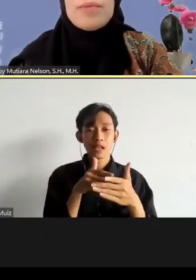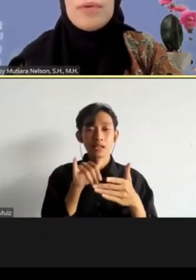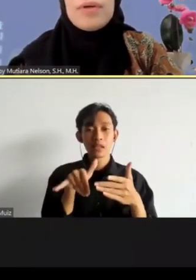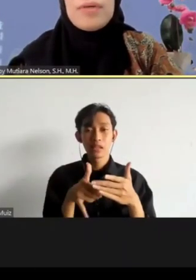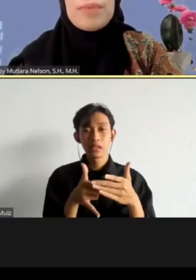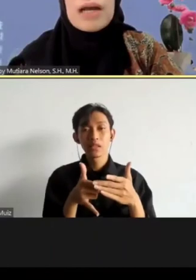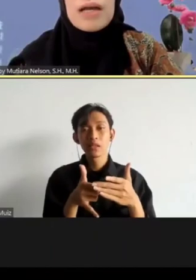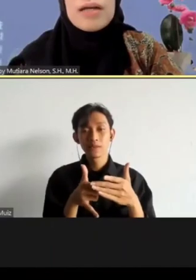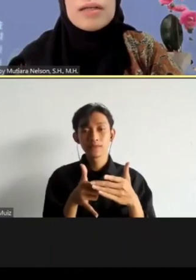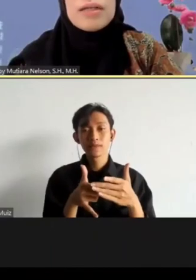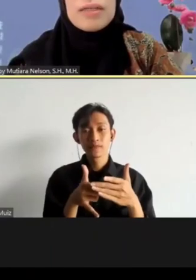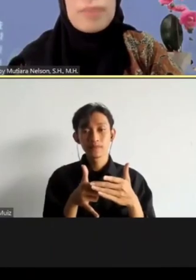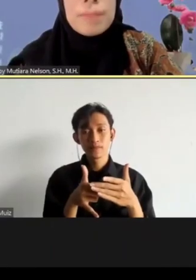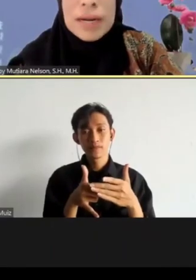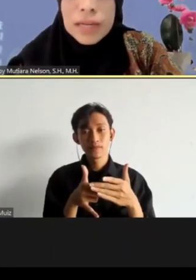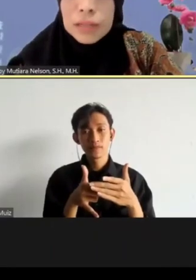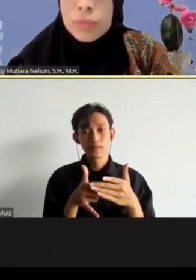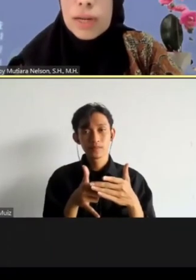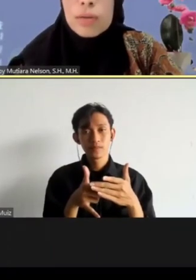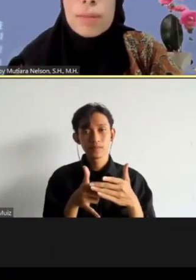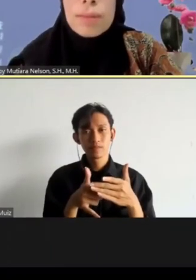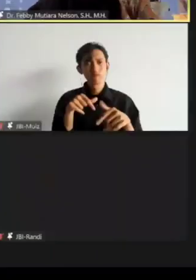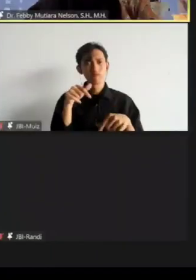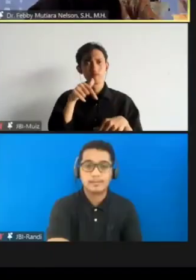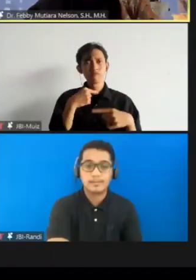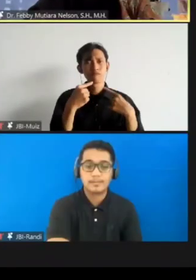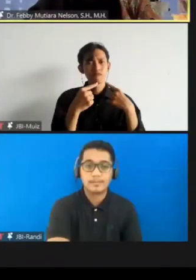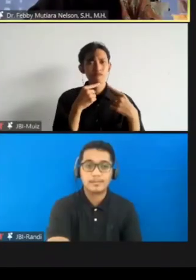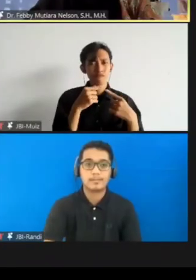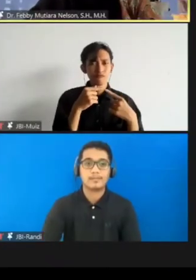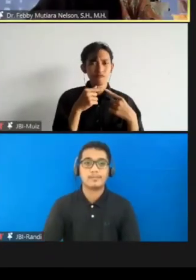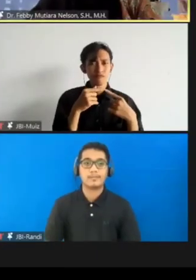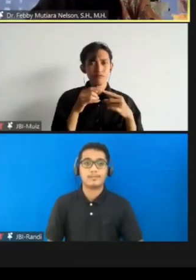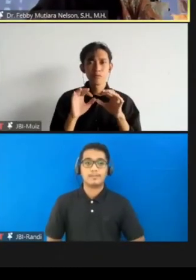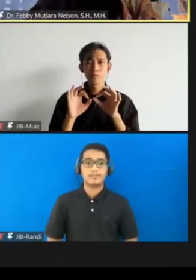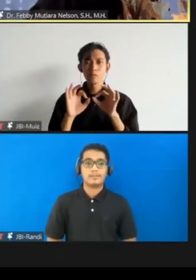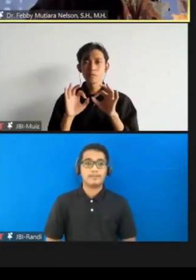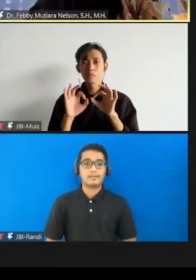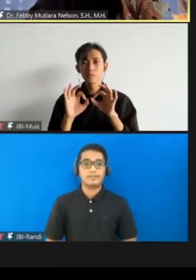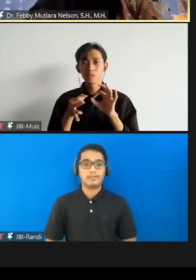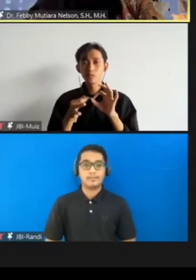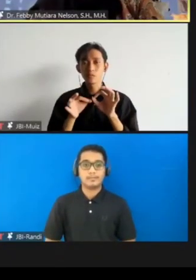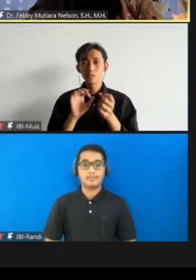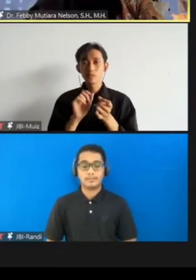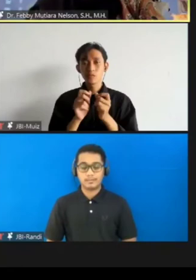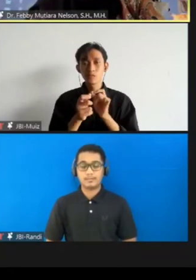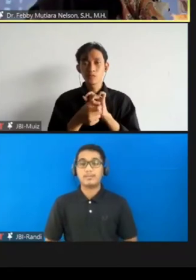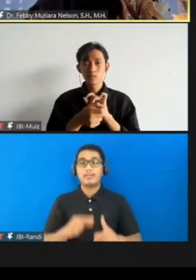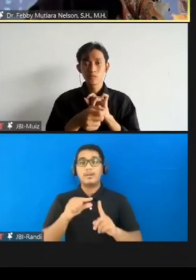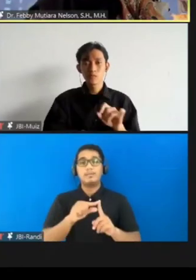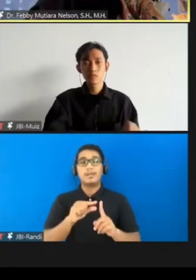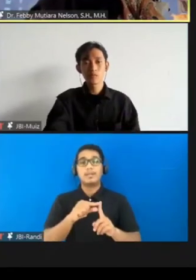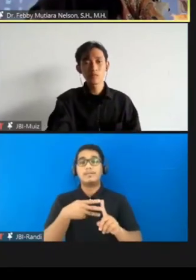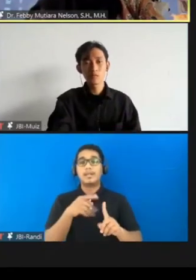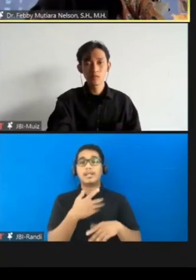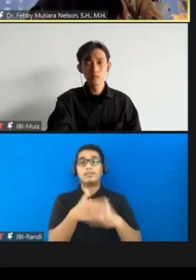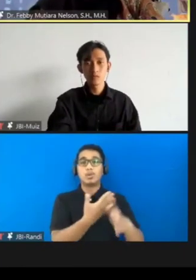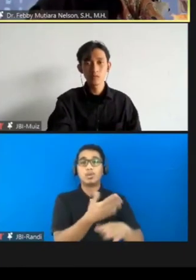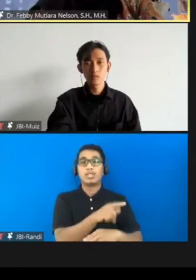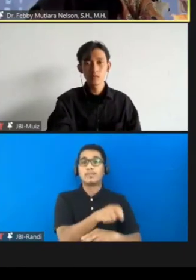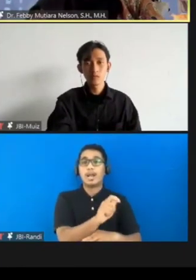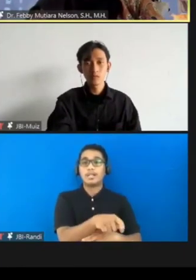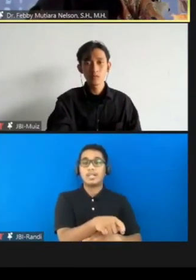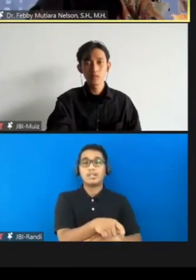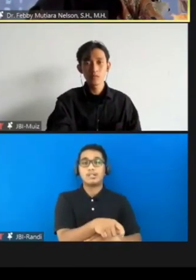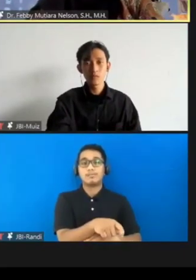plea bargain itu dilakukan pada saat proses peradilan. Bukan berarti juga tidak betul gitu ya